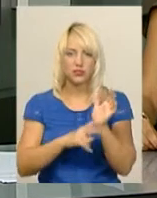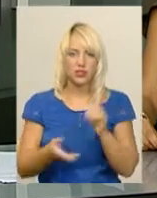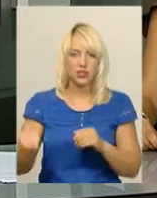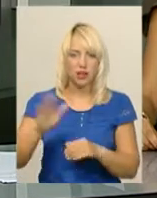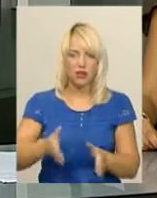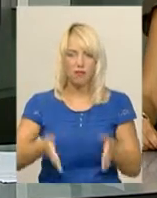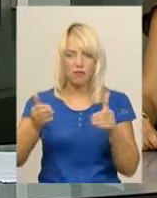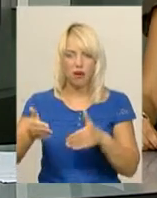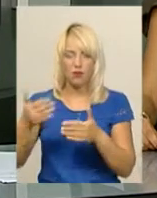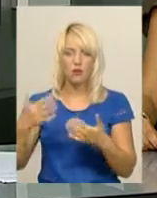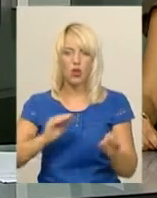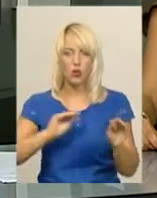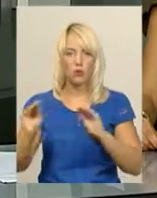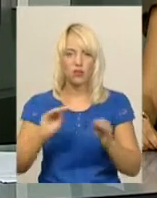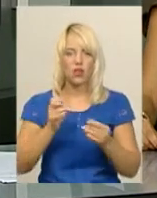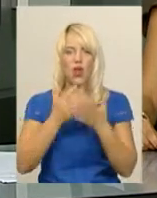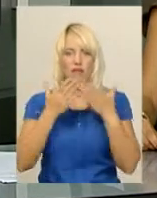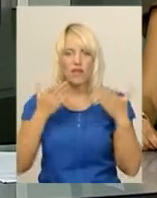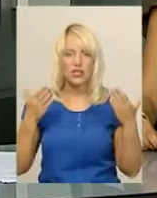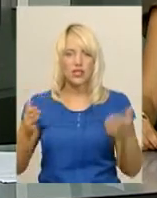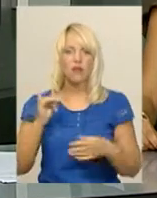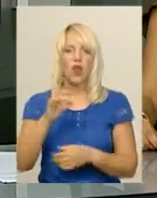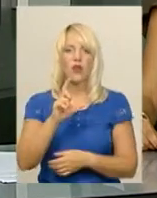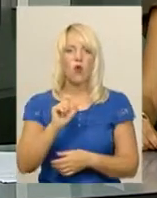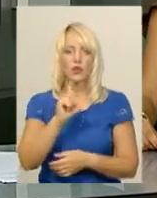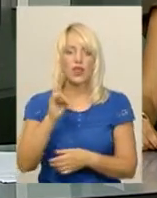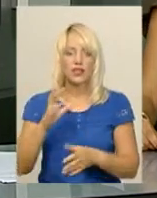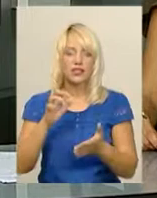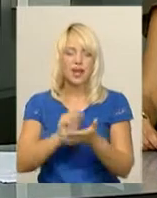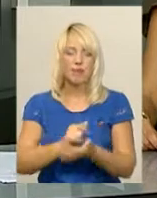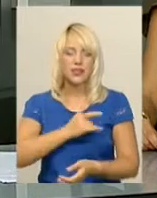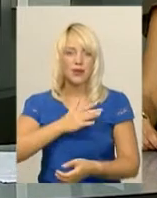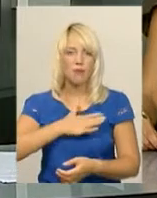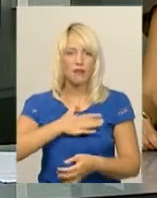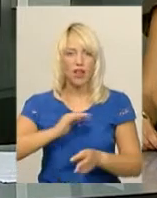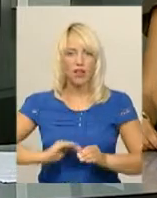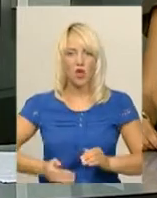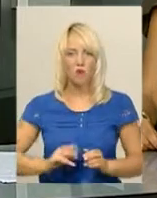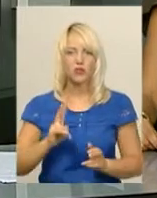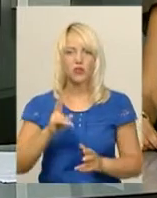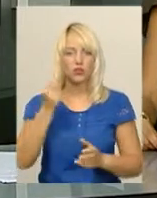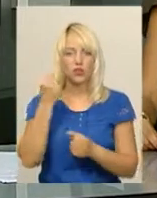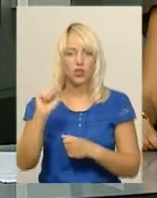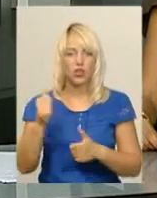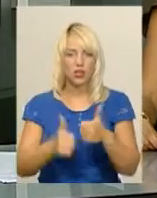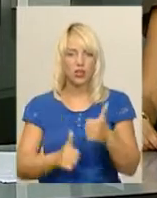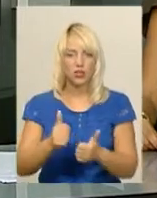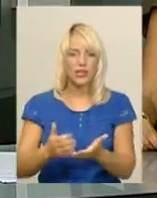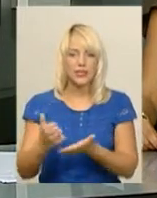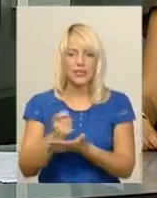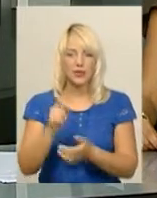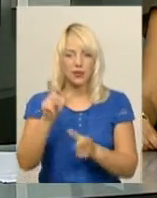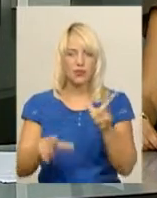у мікрорайонах «Виставка» та «Озерна». Займається цим приватна компанія, яка, нагадаю, цього року виграла конкурс. Зібрані пляшки